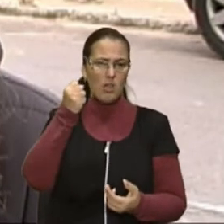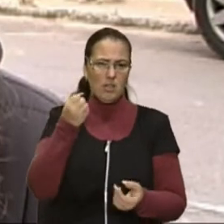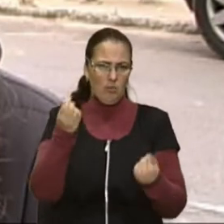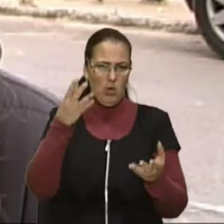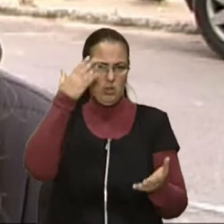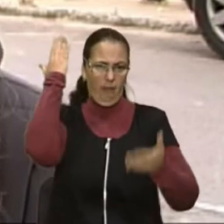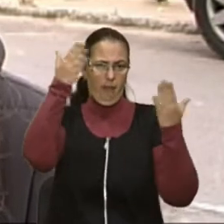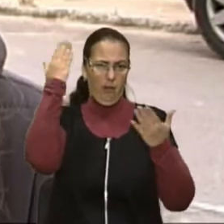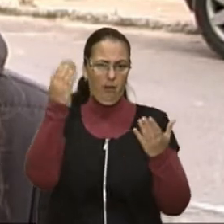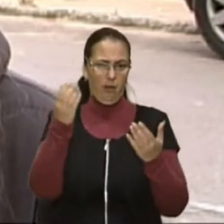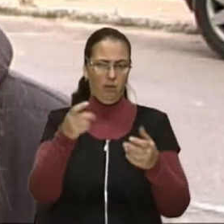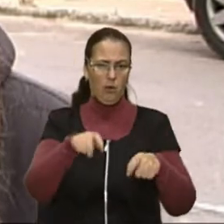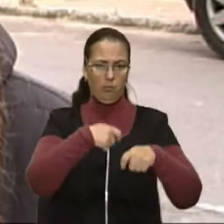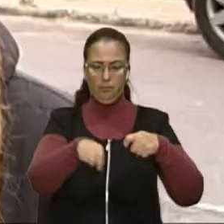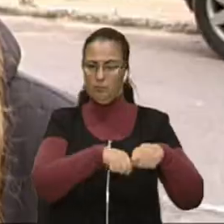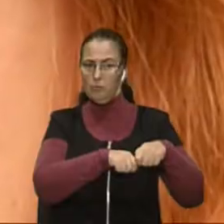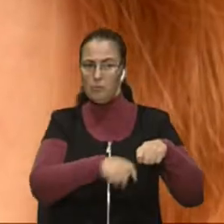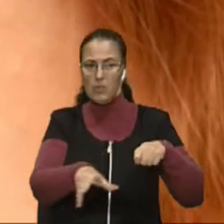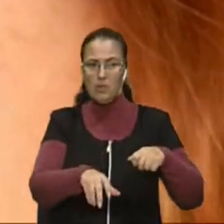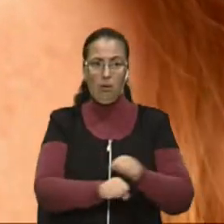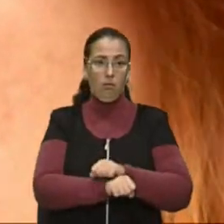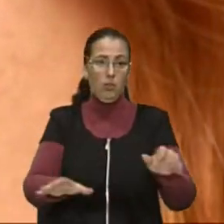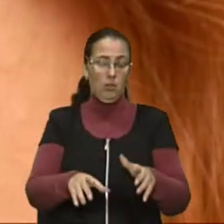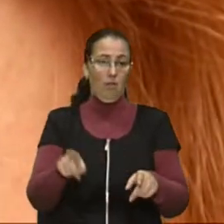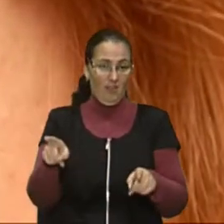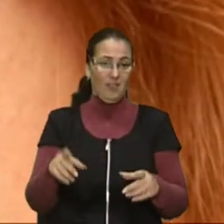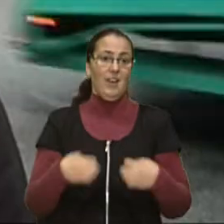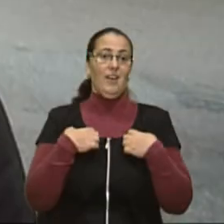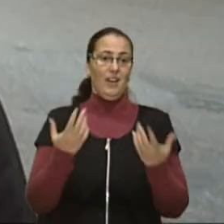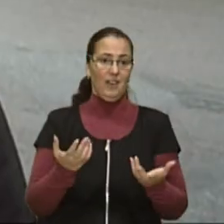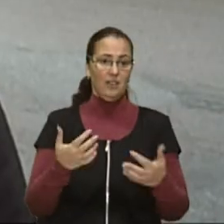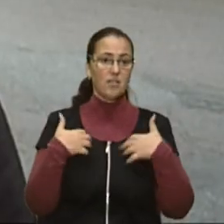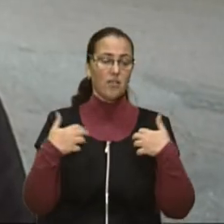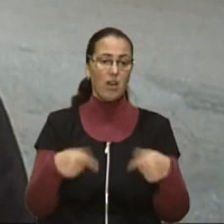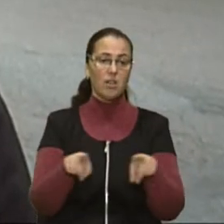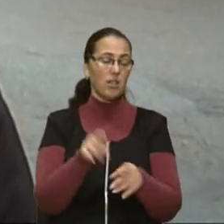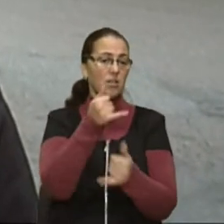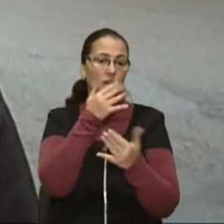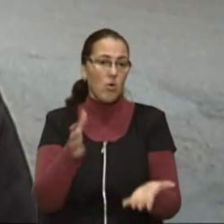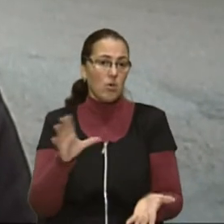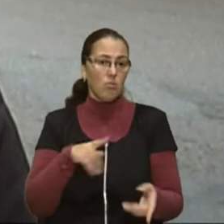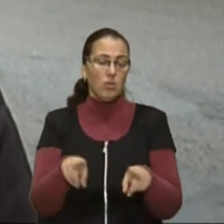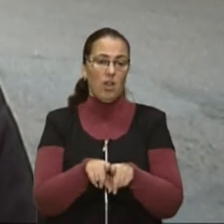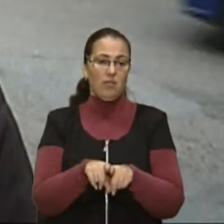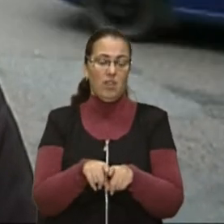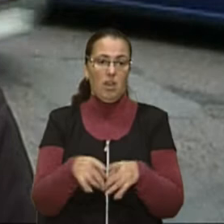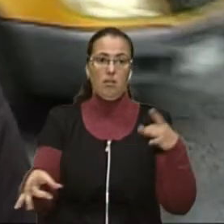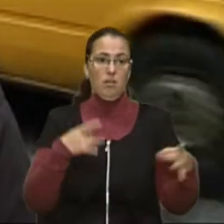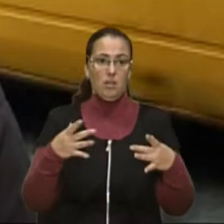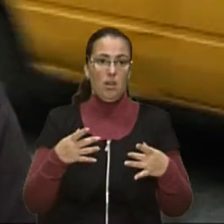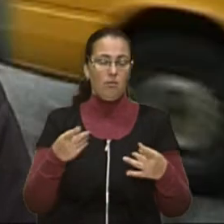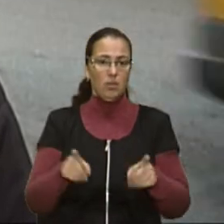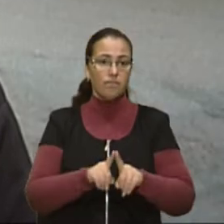петарду під ногом, ви лякаєтесь. Тварини теж не можуть знаходитись в таких стресах, вони реагують